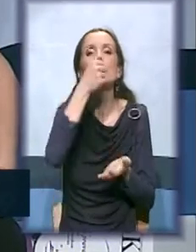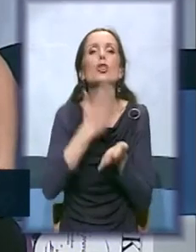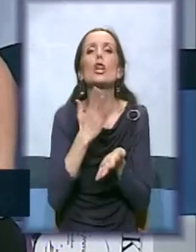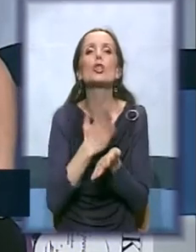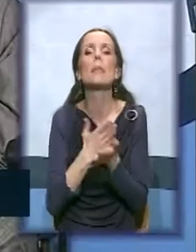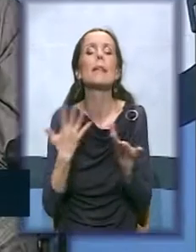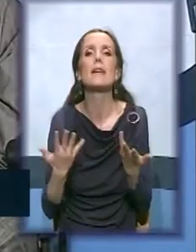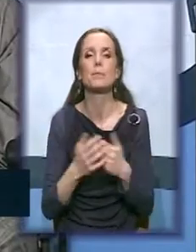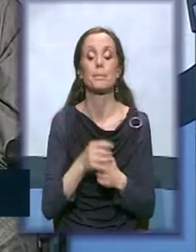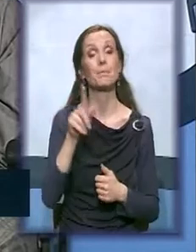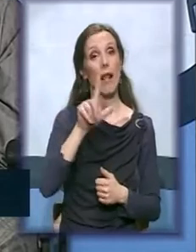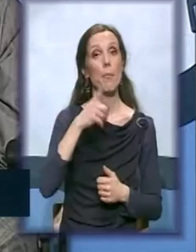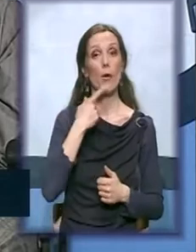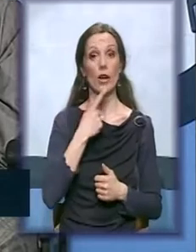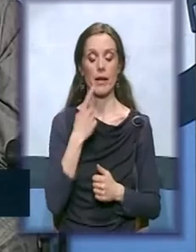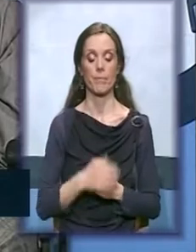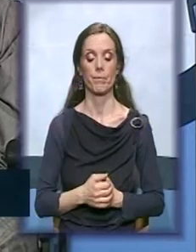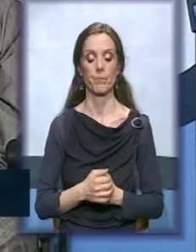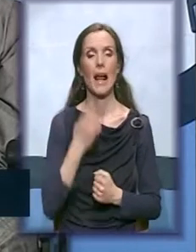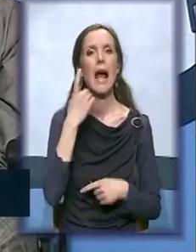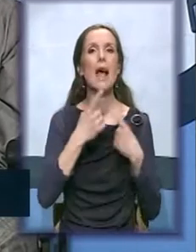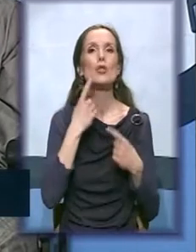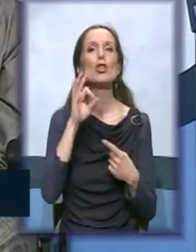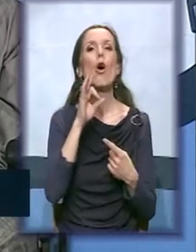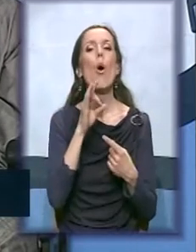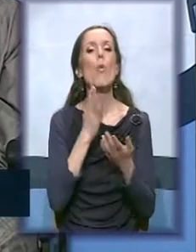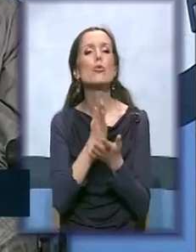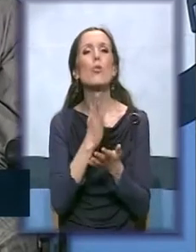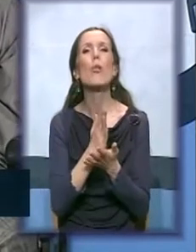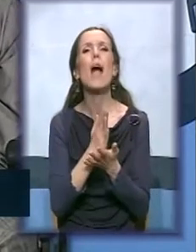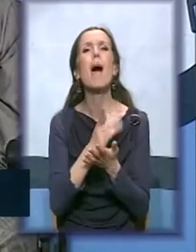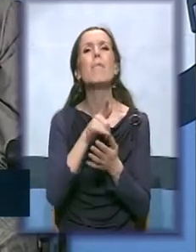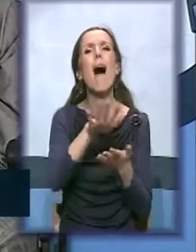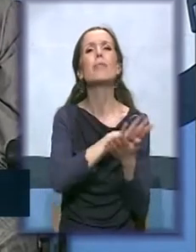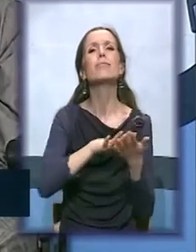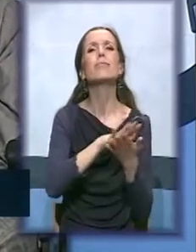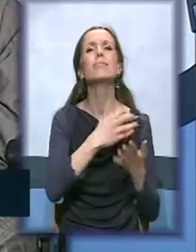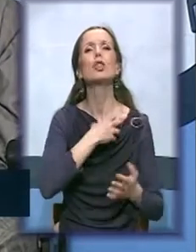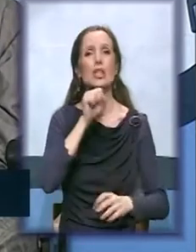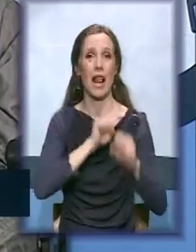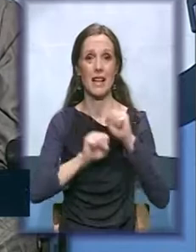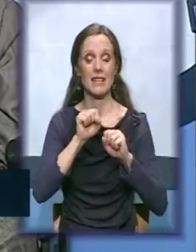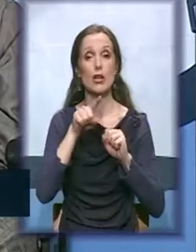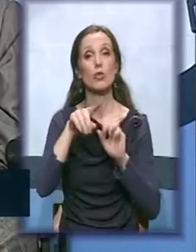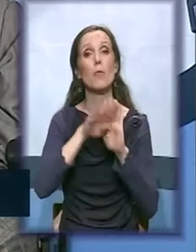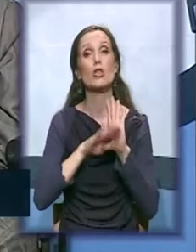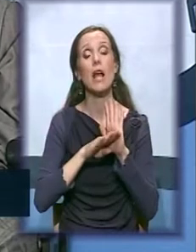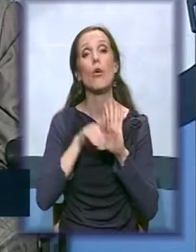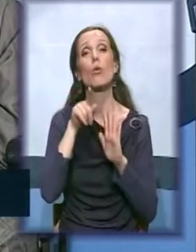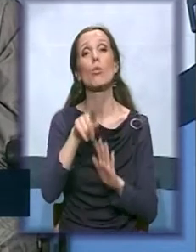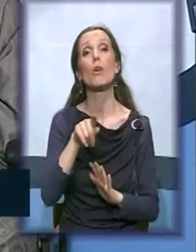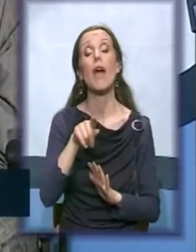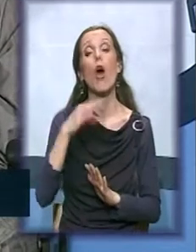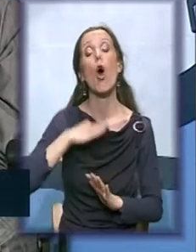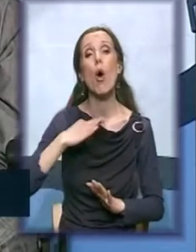je to obuk? Znači, kada se bavite uslogom u sistemu socijalne zašte, po zakonu je obavezna kontinuirana